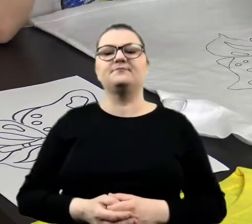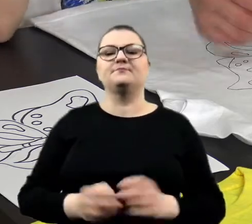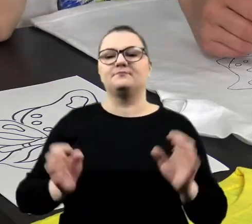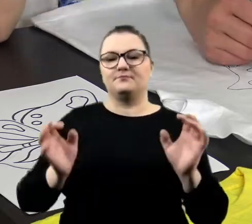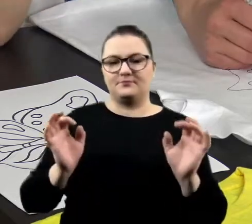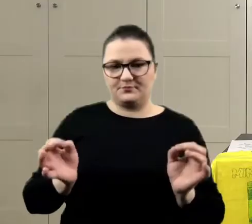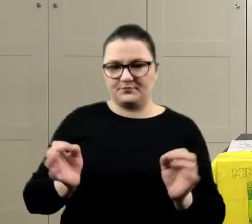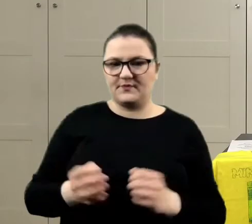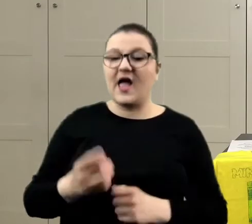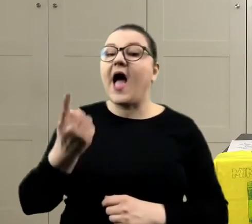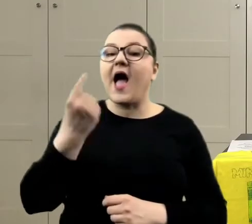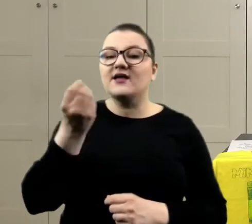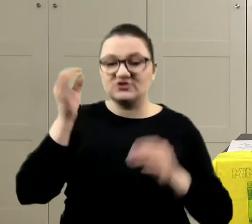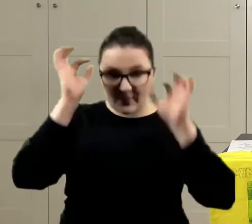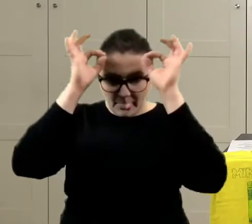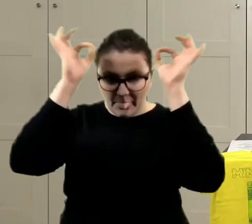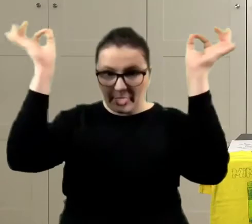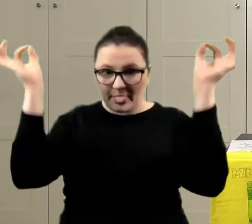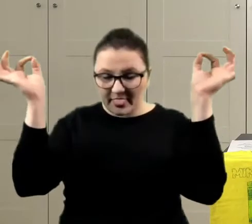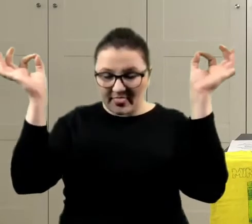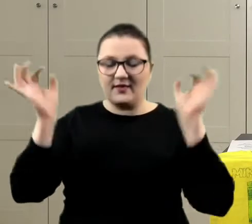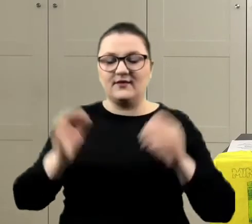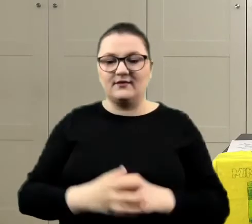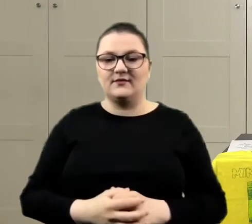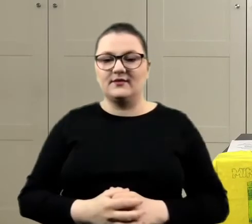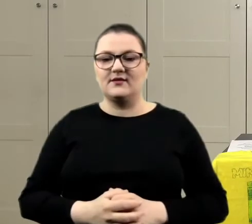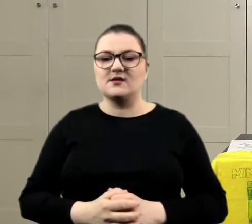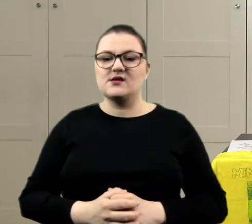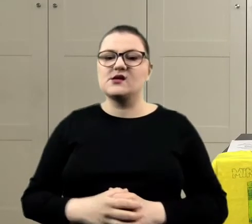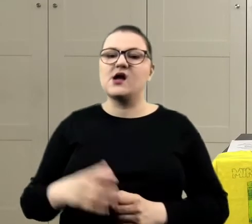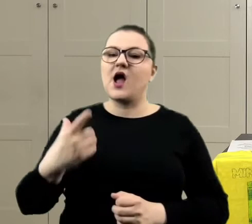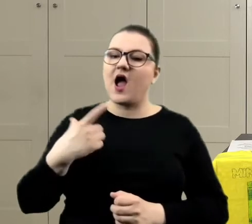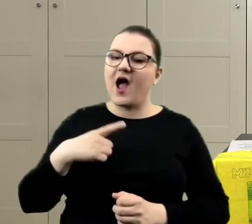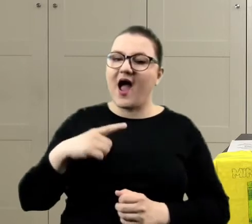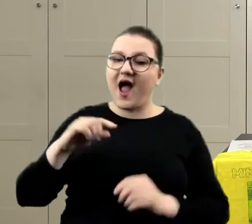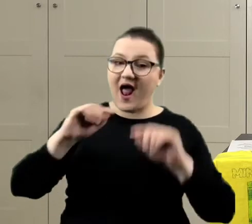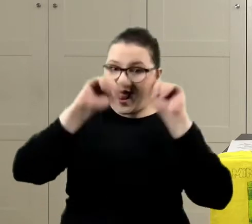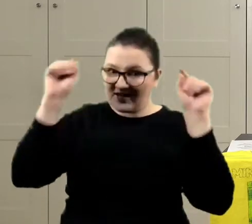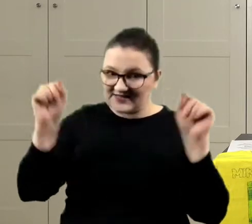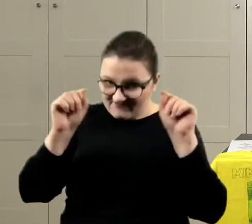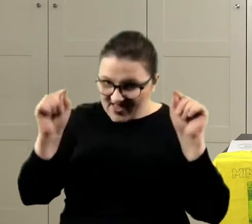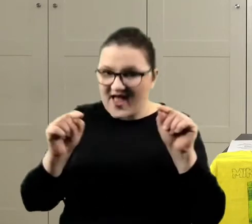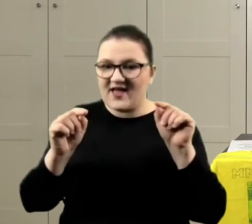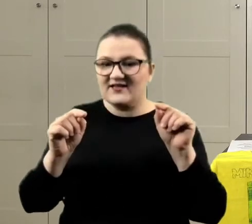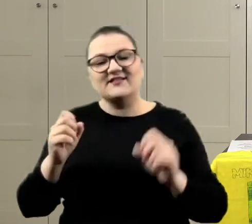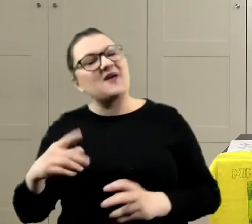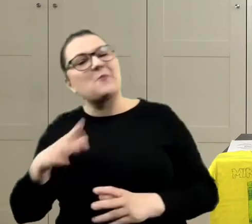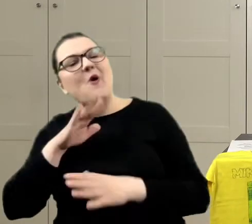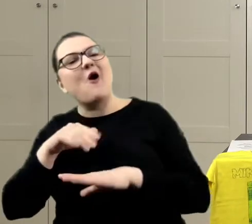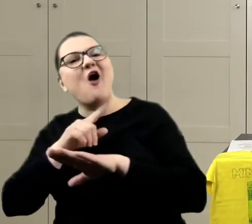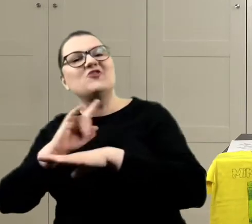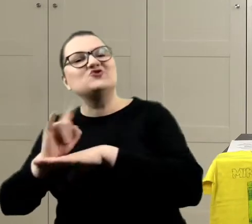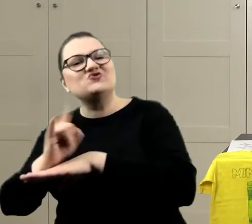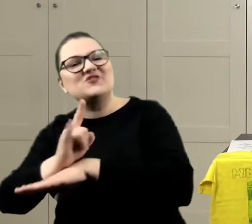razie. A, słuchaj, czułka jeszcze. Może już ja tutaj te czułka zrobię. takie jest... Zawijane. Takie ślimaki. Takie